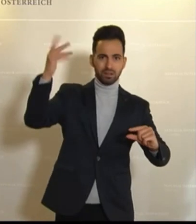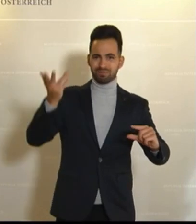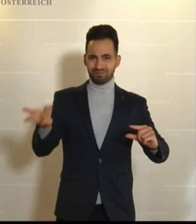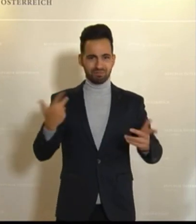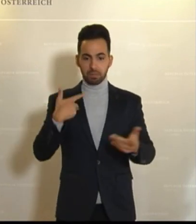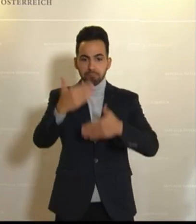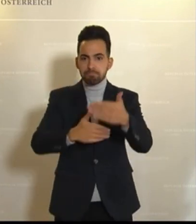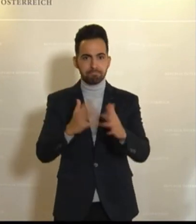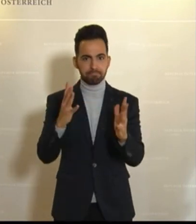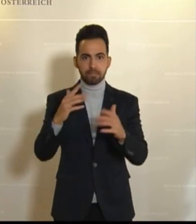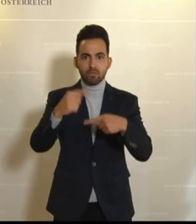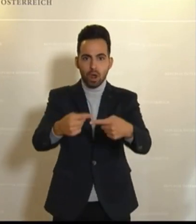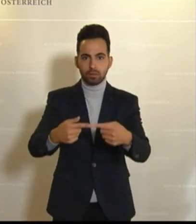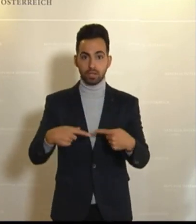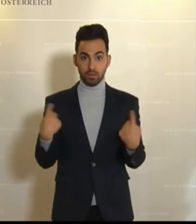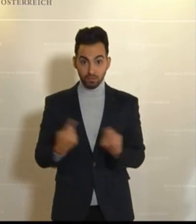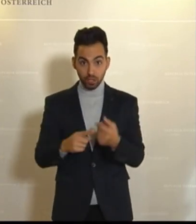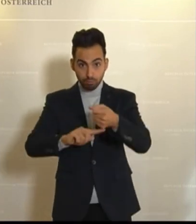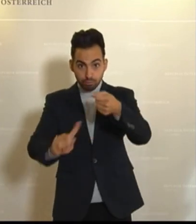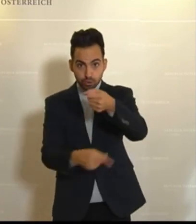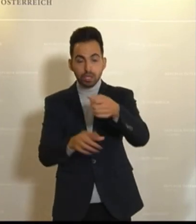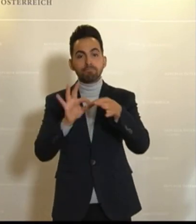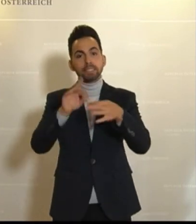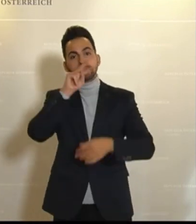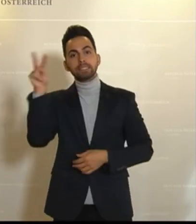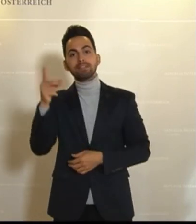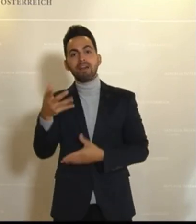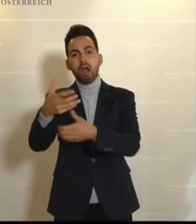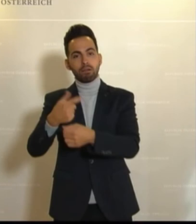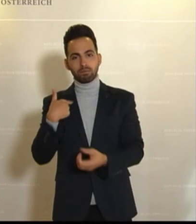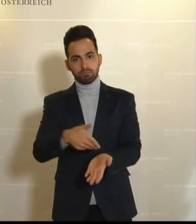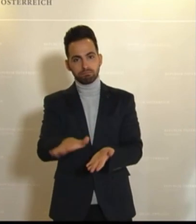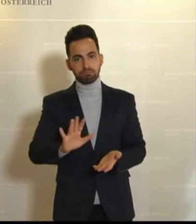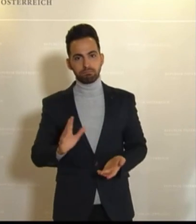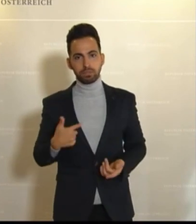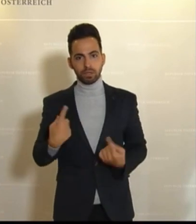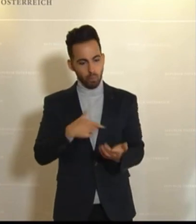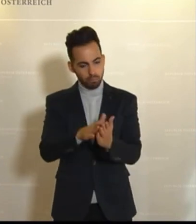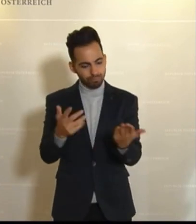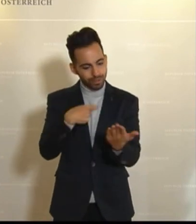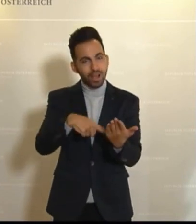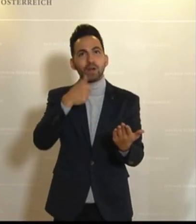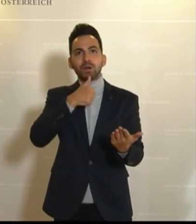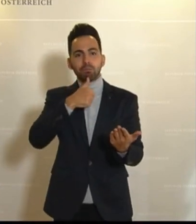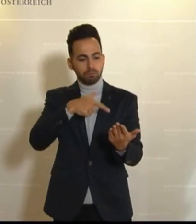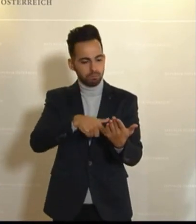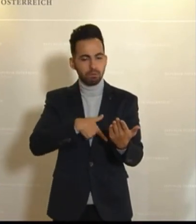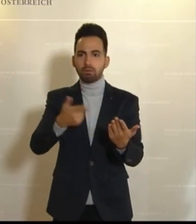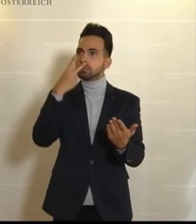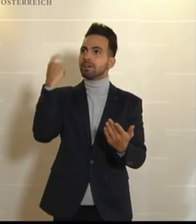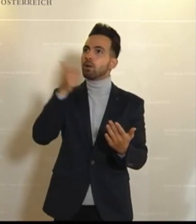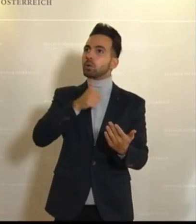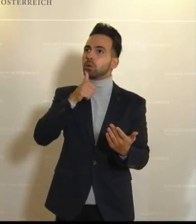werden dieses Budget aus Sicht der Nachhaltigkeit keinesfalls unterstützen können. Und es ist auch kein Budget, wo wir so viel Grün drinnen sehen, wie uns jeden Tag aufs Neue